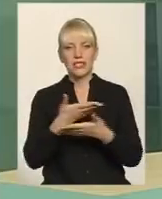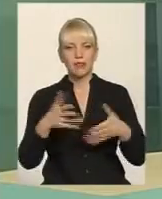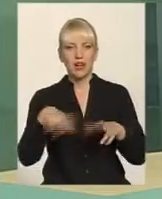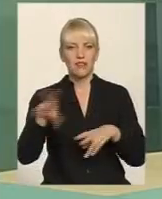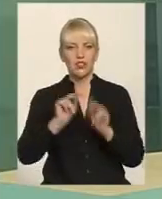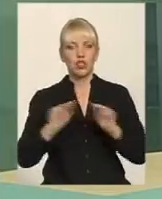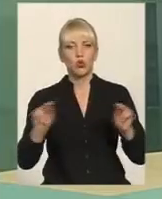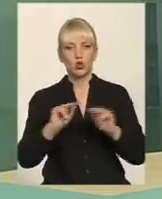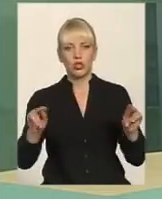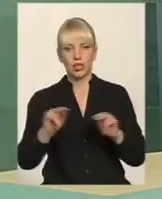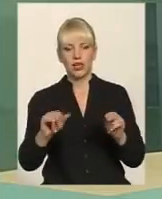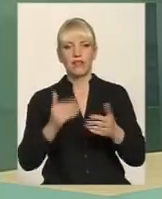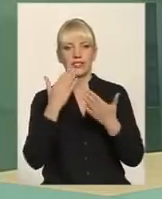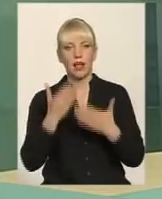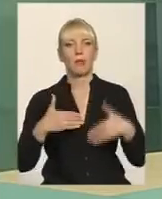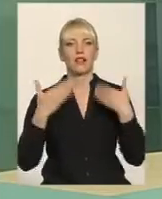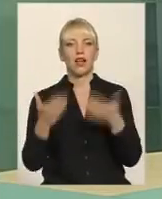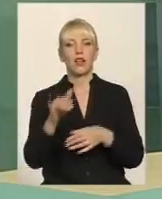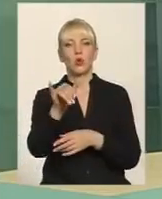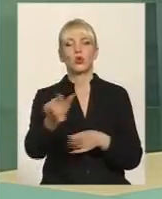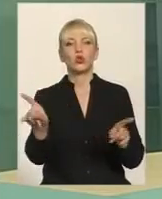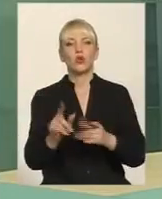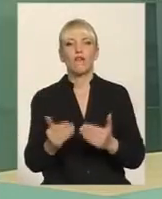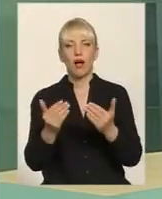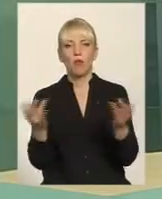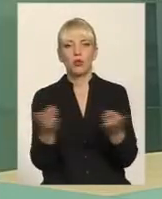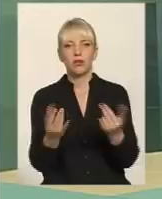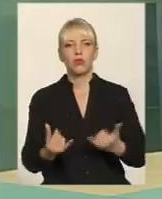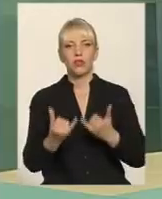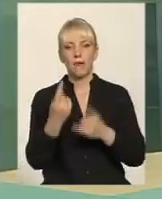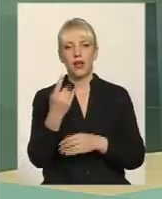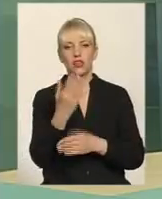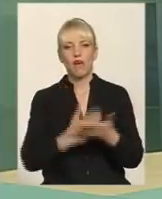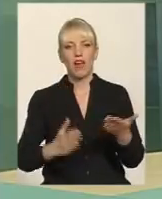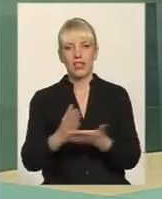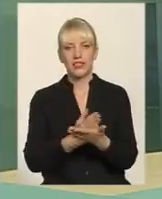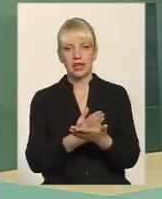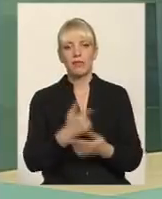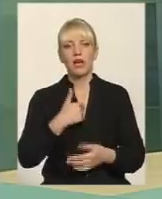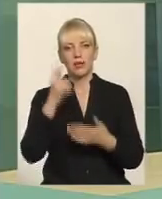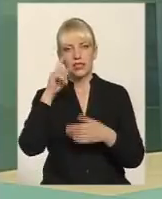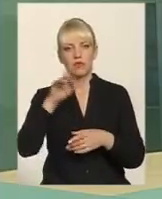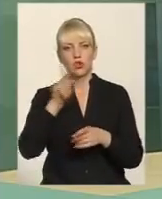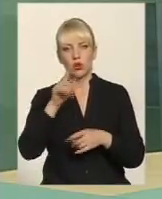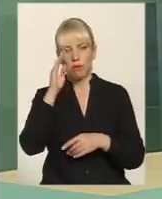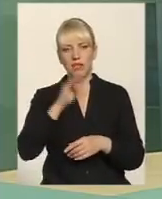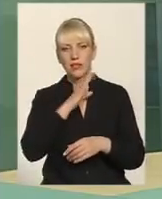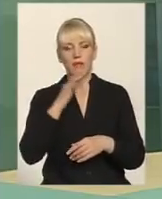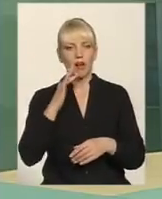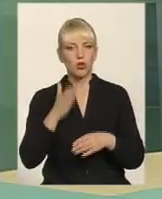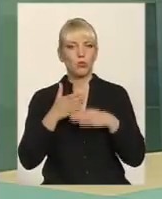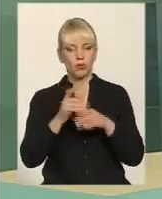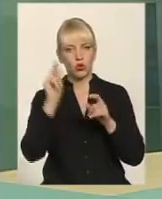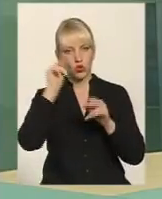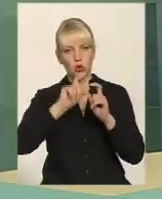закладів, дитячих садочків. І спитали, що вам потрібно для 1 вересня. Ми знаємо, що батьки дуже сильно допомагають школі, але батьки, коли купують,